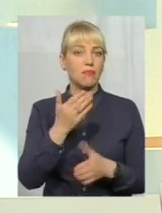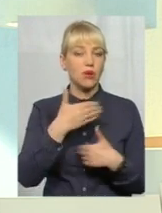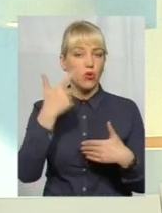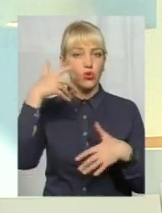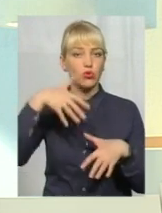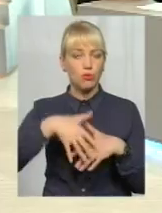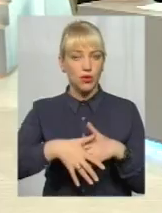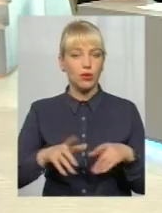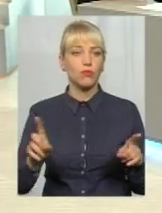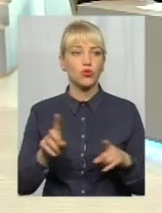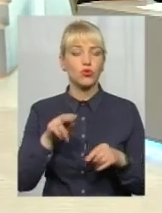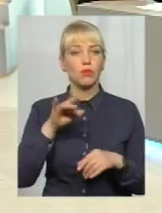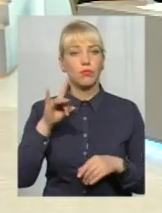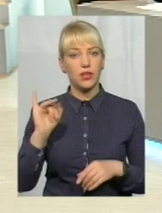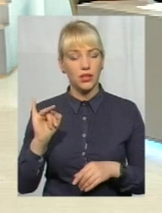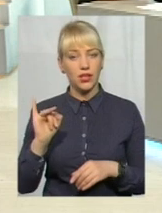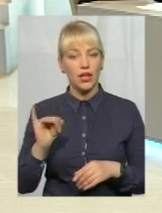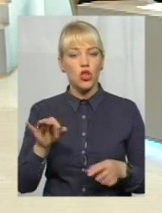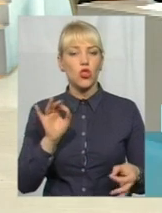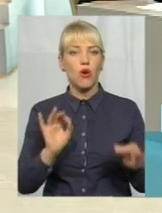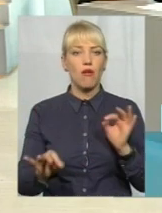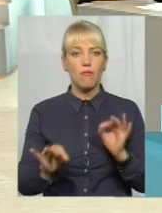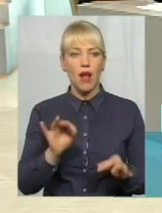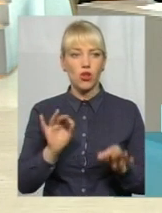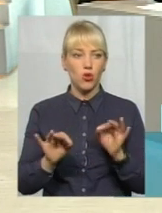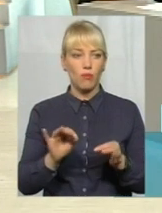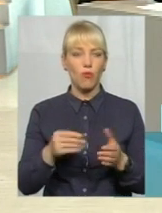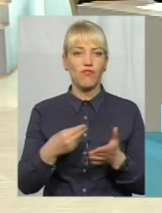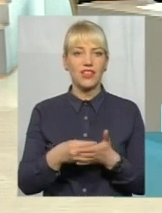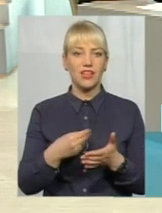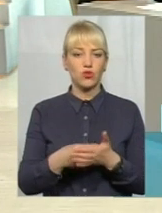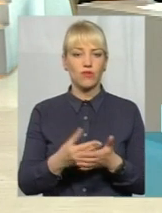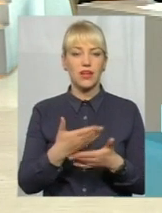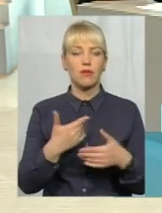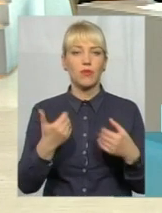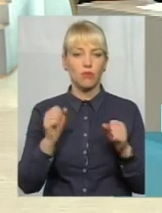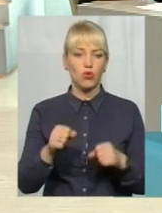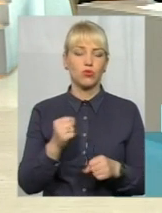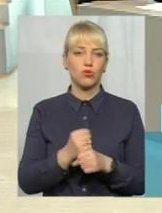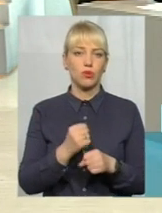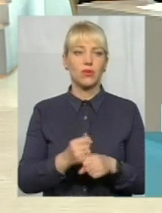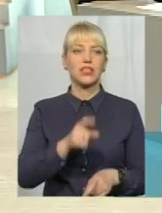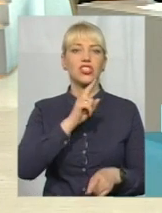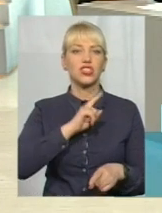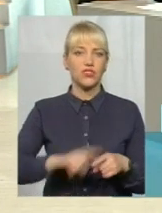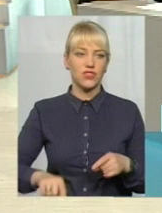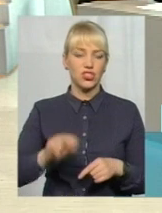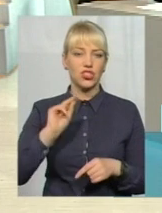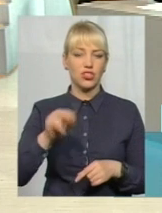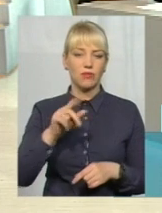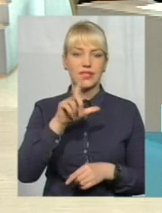розуміємо, що при нормальному фінансуванні ми можемо їх зробити набагато швидше, ніж за 9 років.